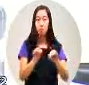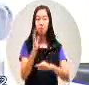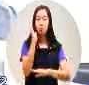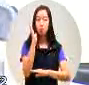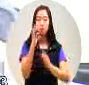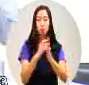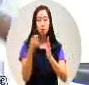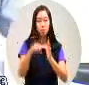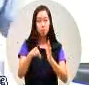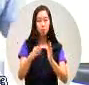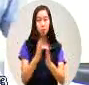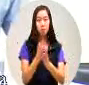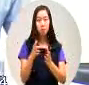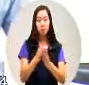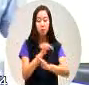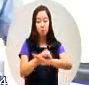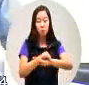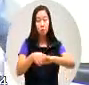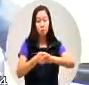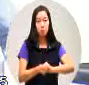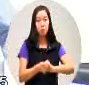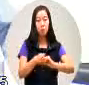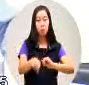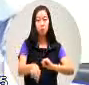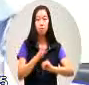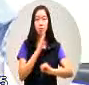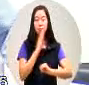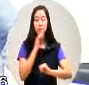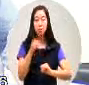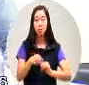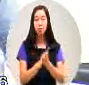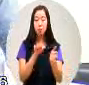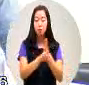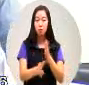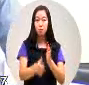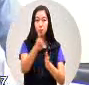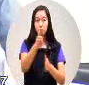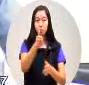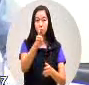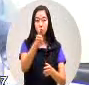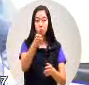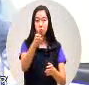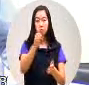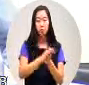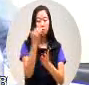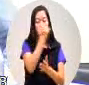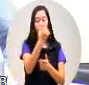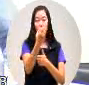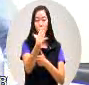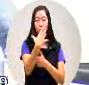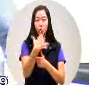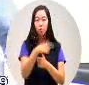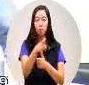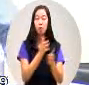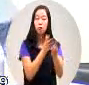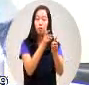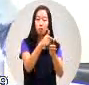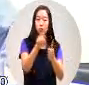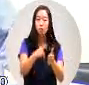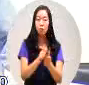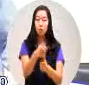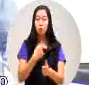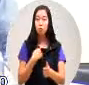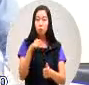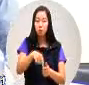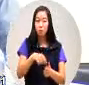在这一次化定这个地幕呢那么科长突然就问我说哎恩你知道不知道